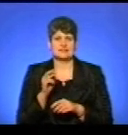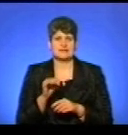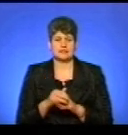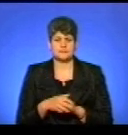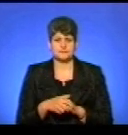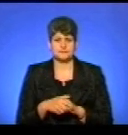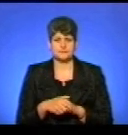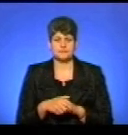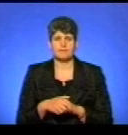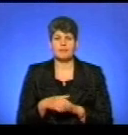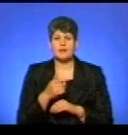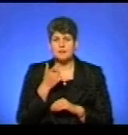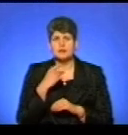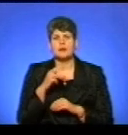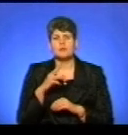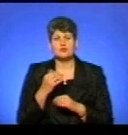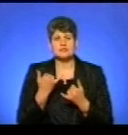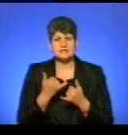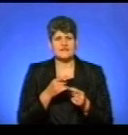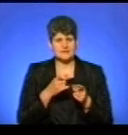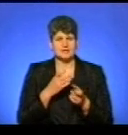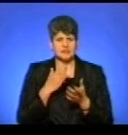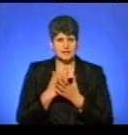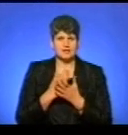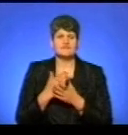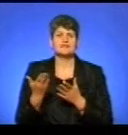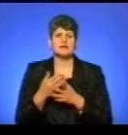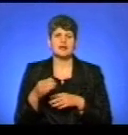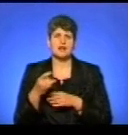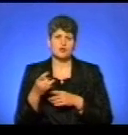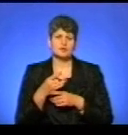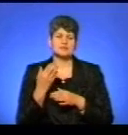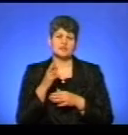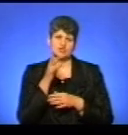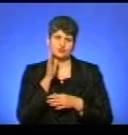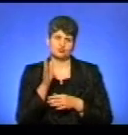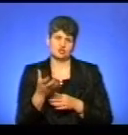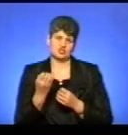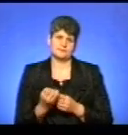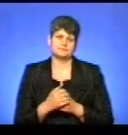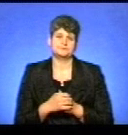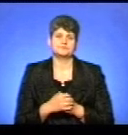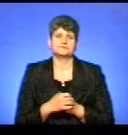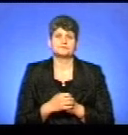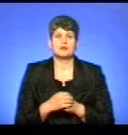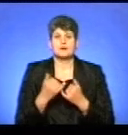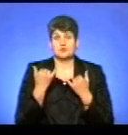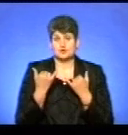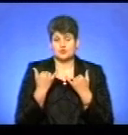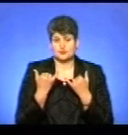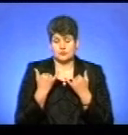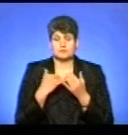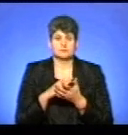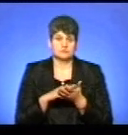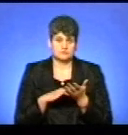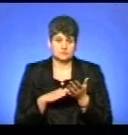Пане Миколо, чи здійснюється зараз відстріливоків, в яких районах, і доки він буде тривати? Сьогодні триває, як я вже